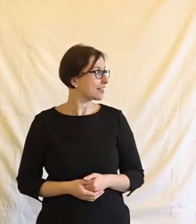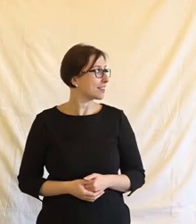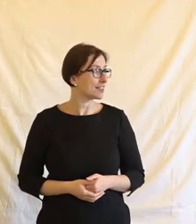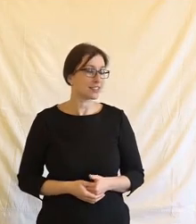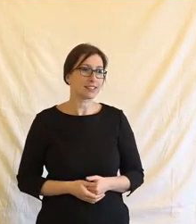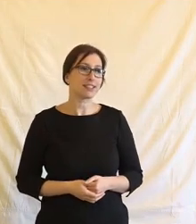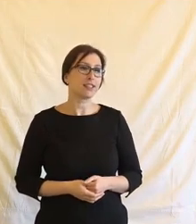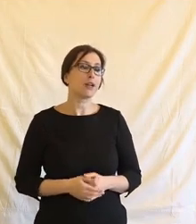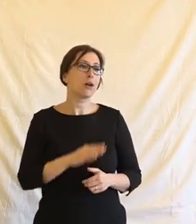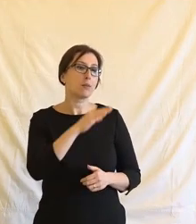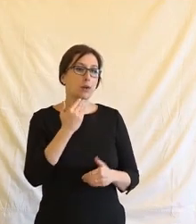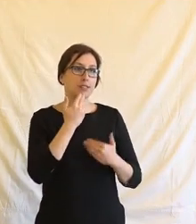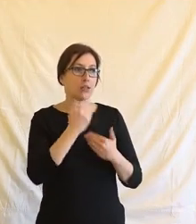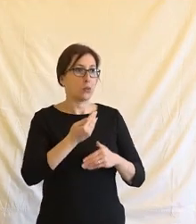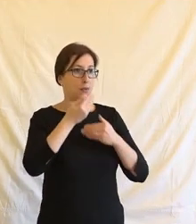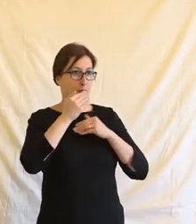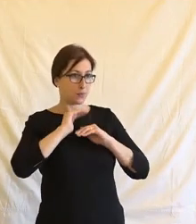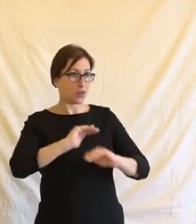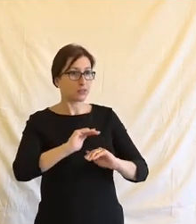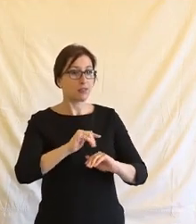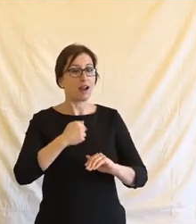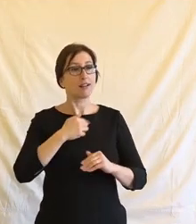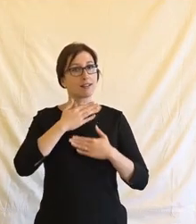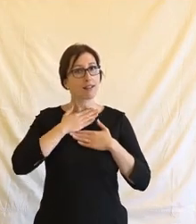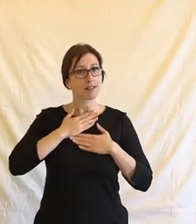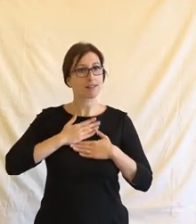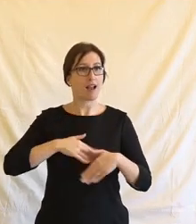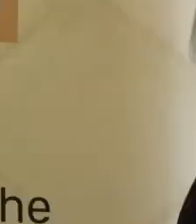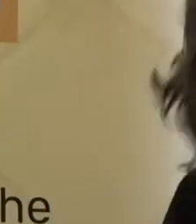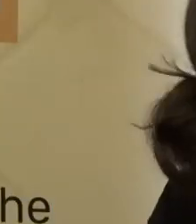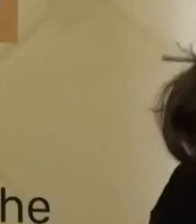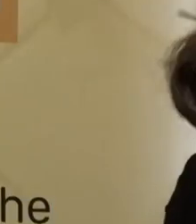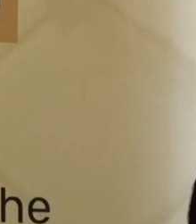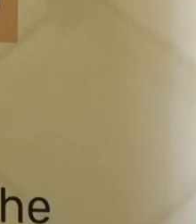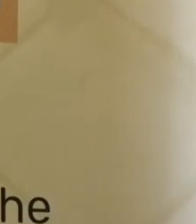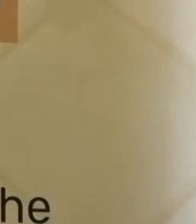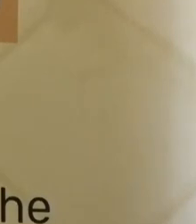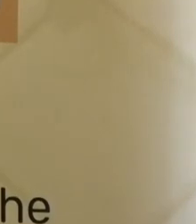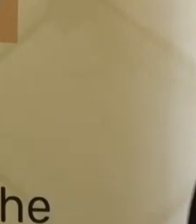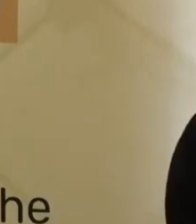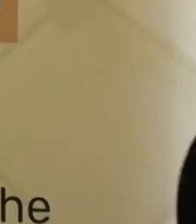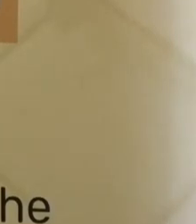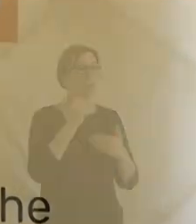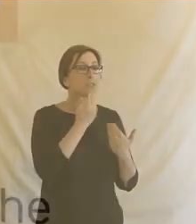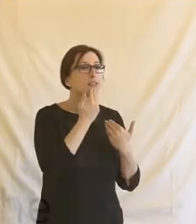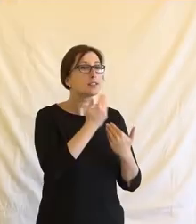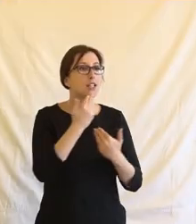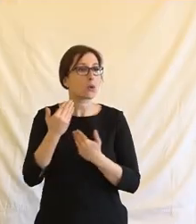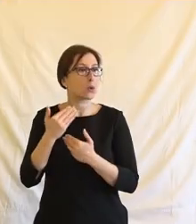Moc děkuji za pozvání. Vážím si toho, že se můžu učestnit tady jeho panelu. A chtěla bych poděkovat tedy i všem